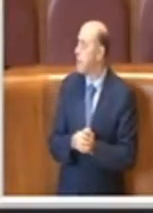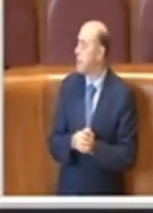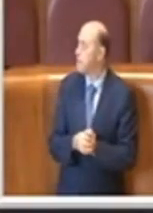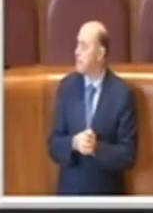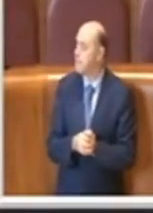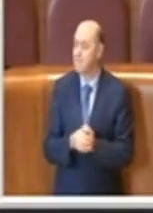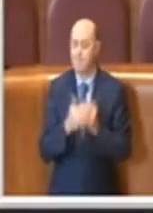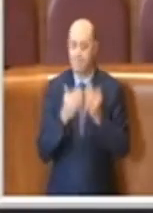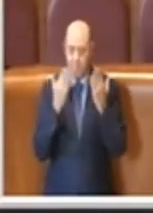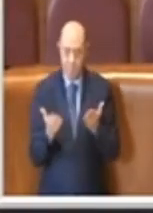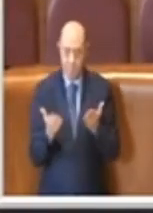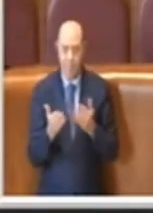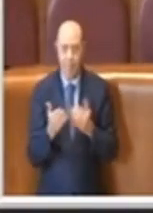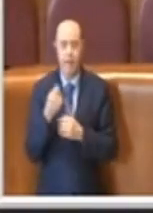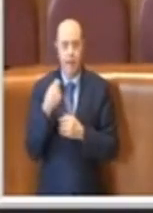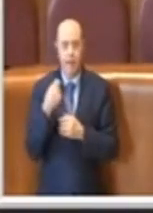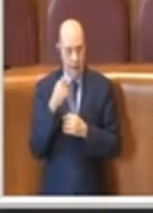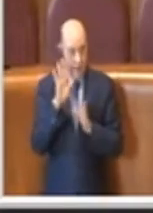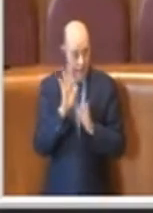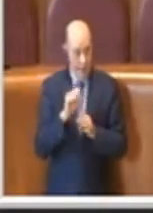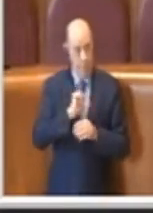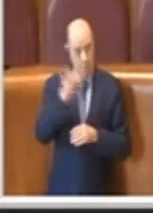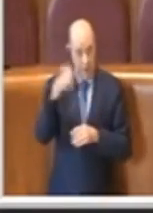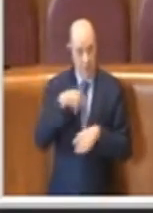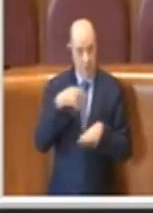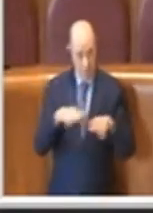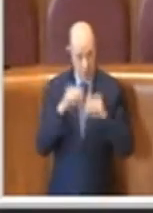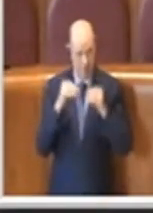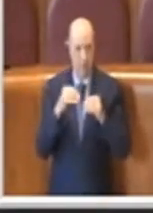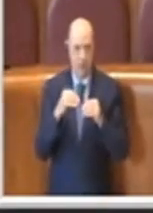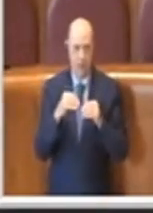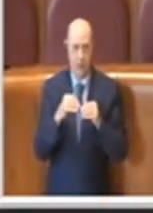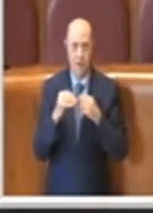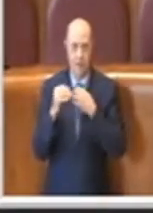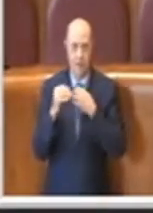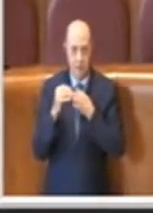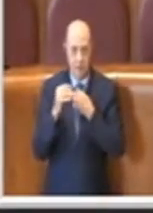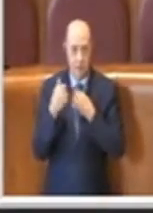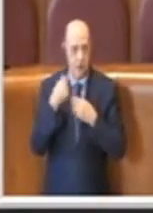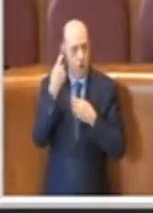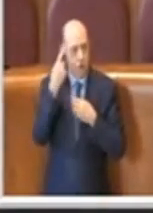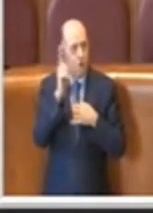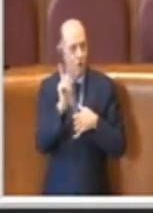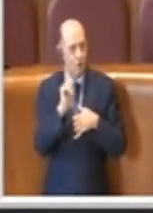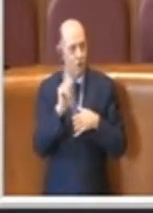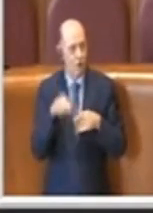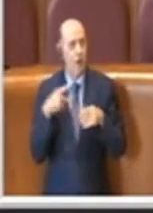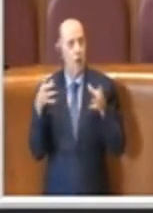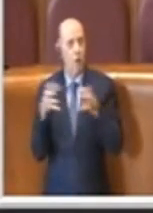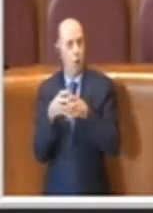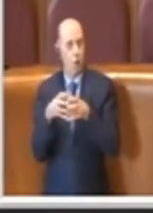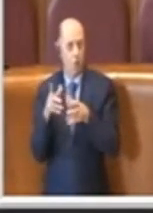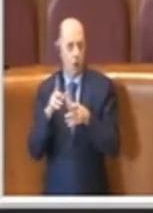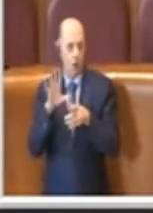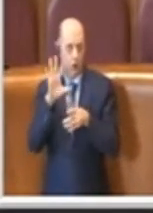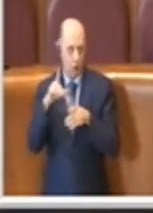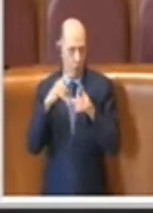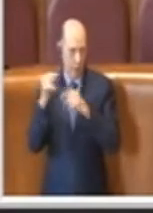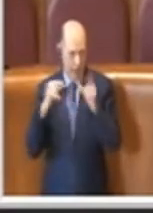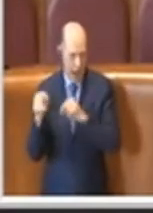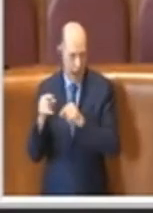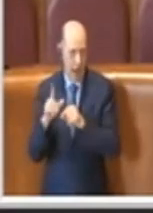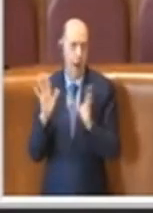Allora, Presidente, no, inizio subito col dire, non so se parlo per il gruppo Movimento 5 Stelle, ma sicuramente